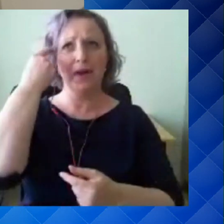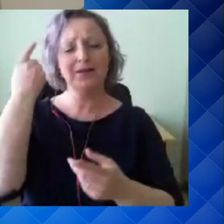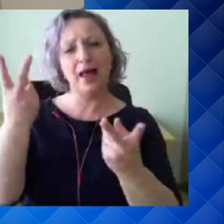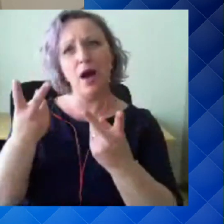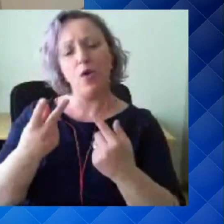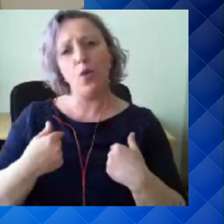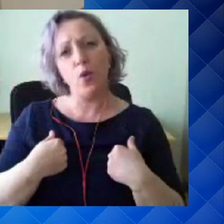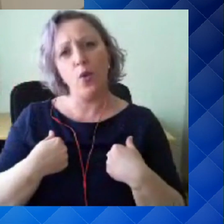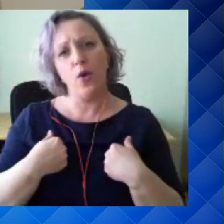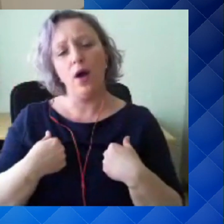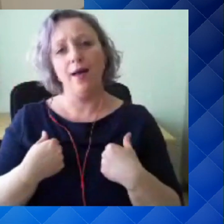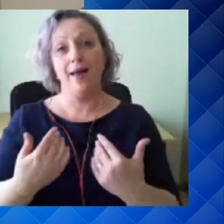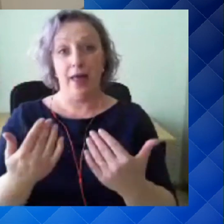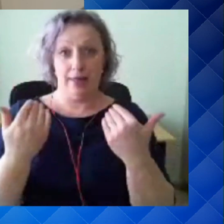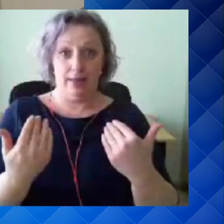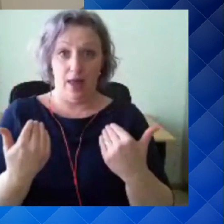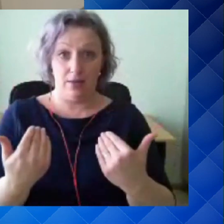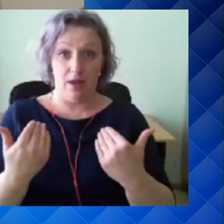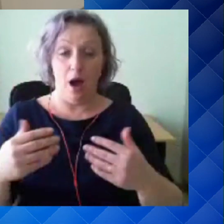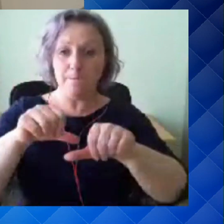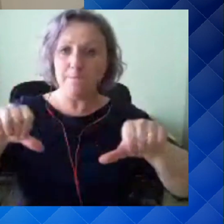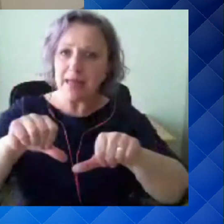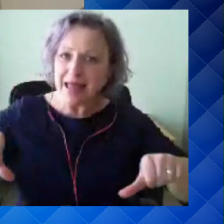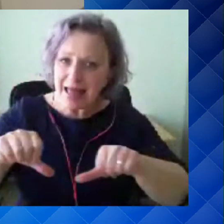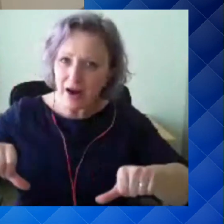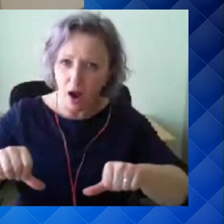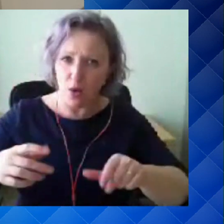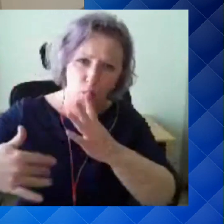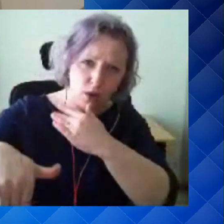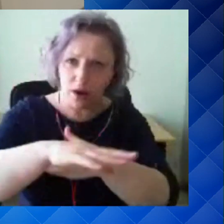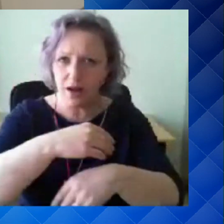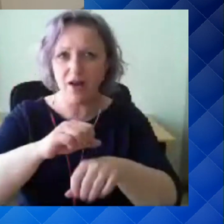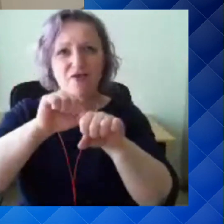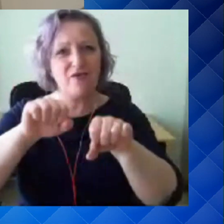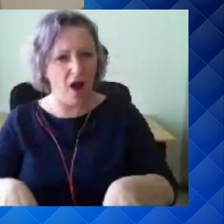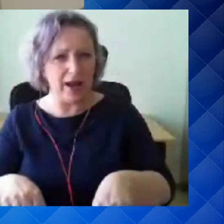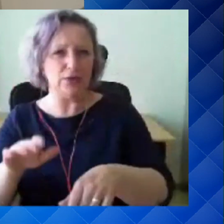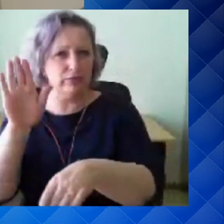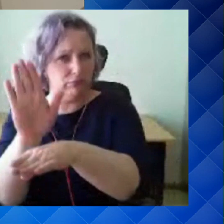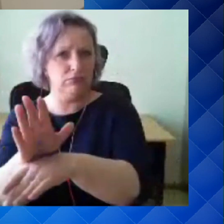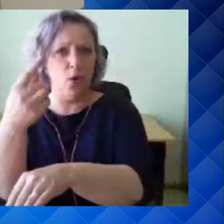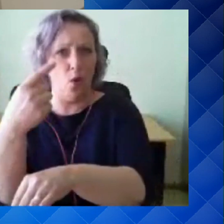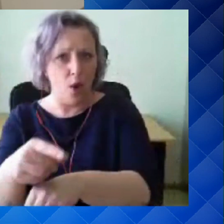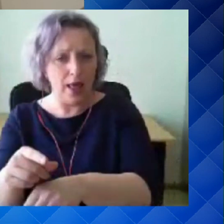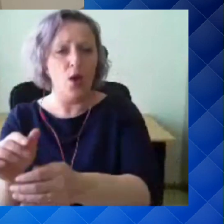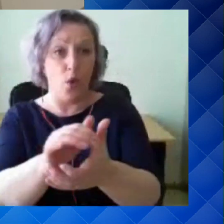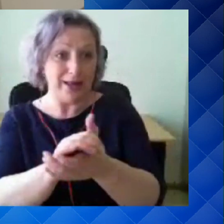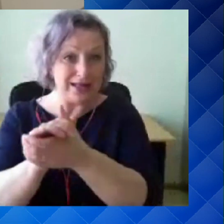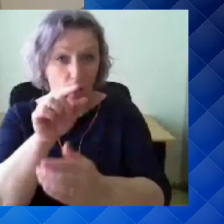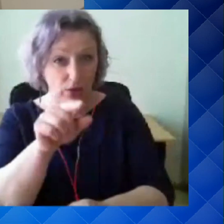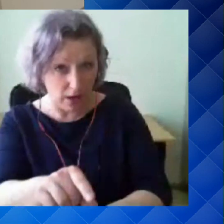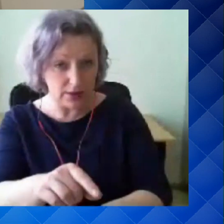et täna on, et piirangud, mis on valitsuse poolt kehtestatud ühiskonnas, on